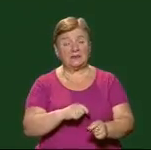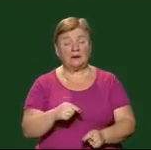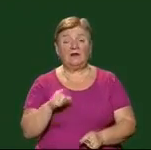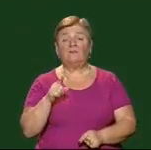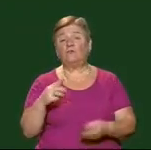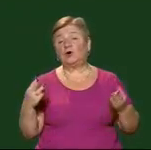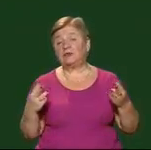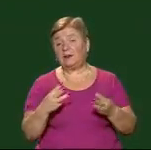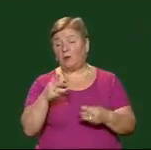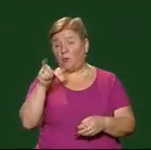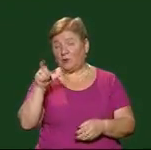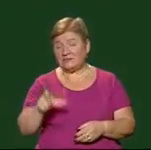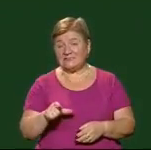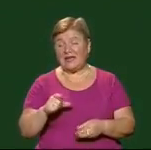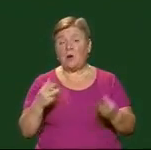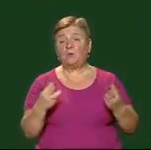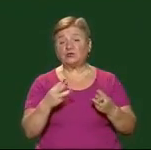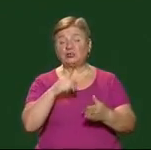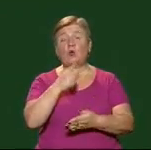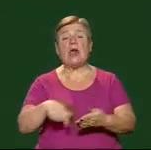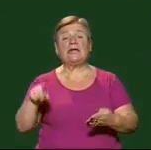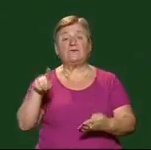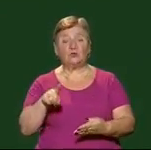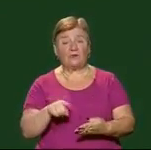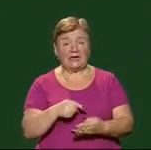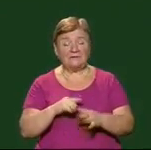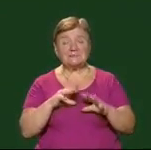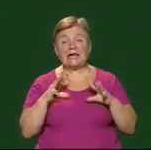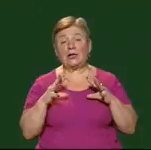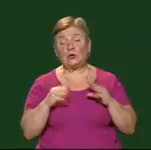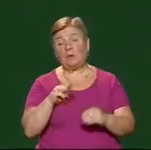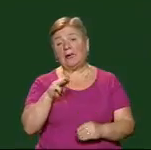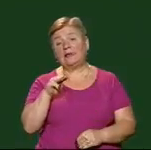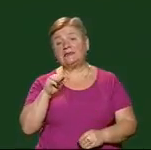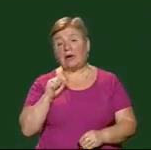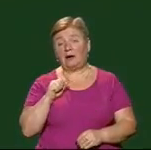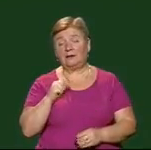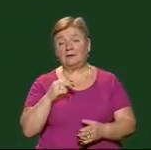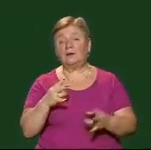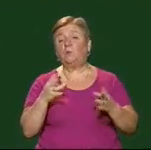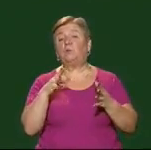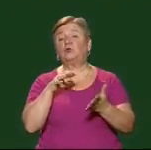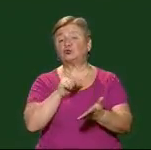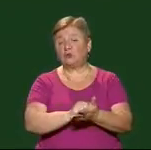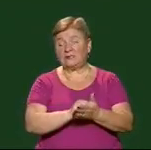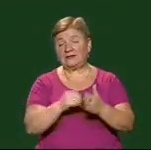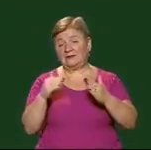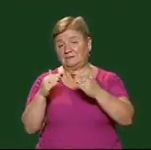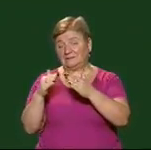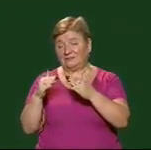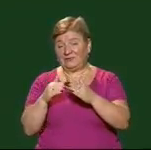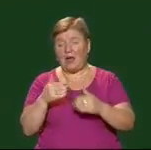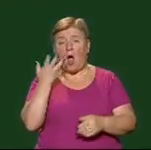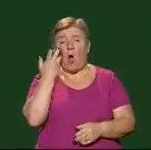вогноборці, що ліквідували пожежу, не дали розповсюдитися вогну та пошкодити поруч розташоване занеблого